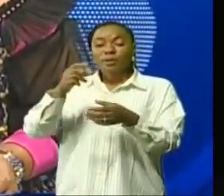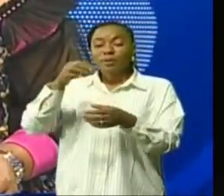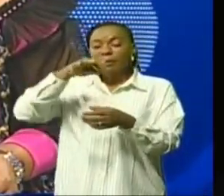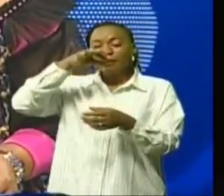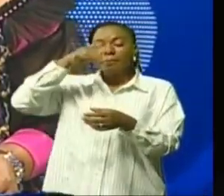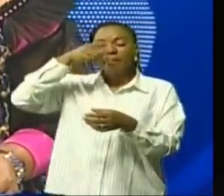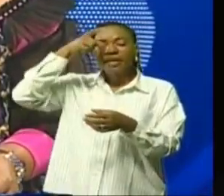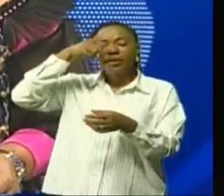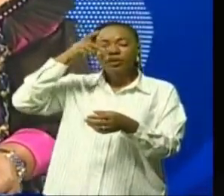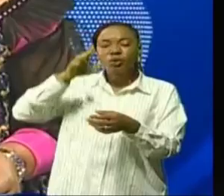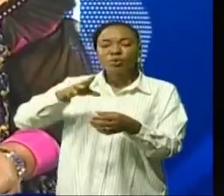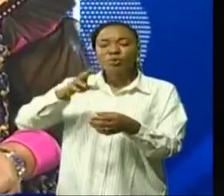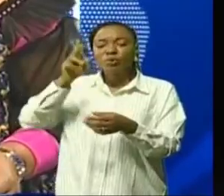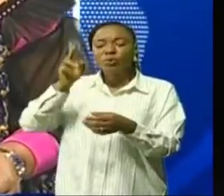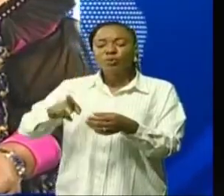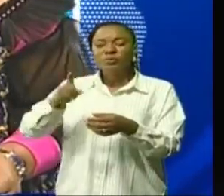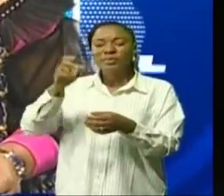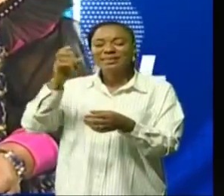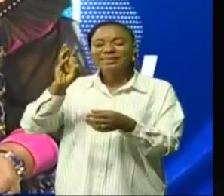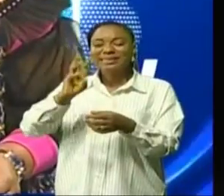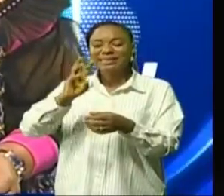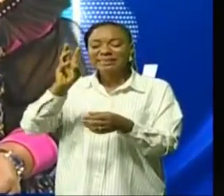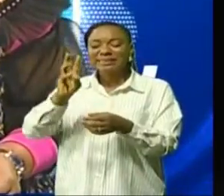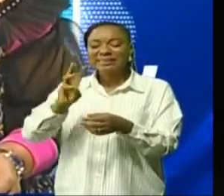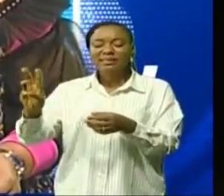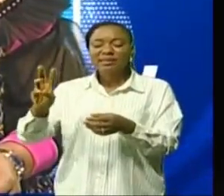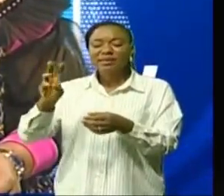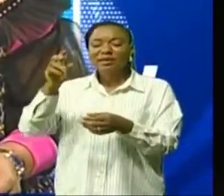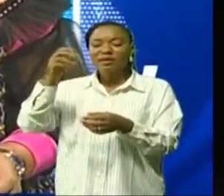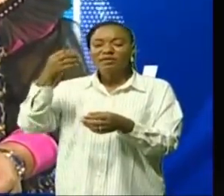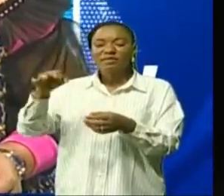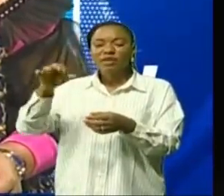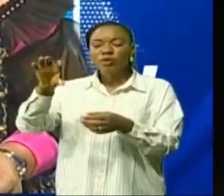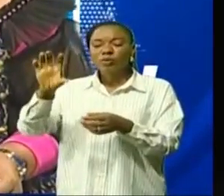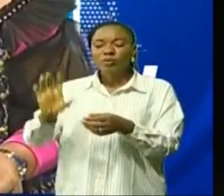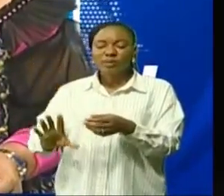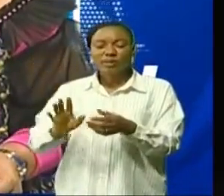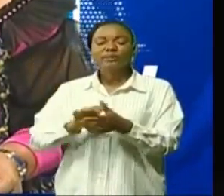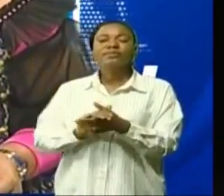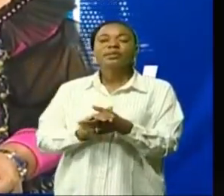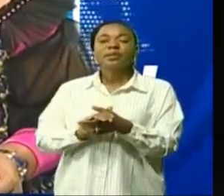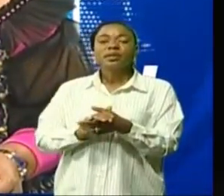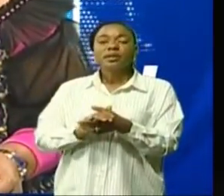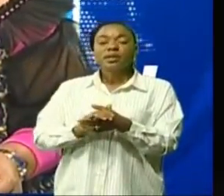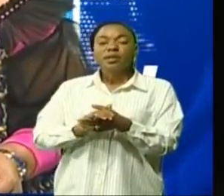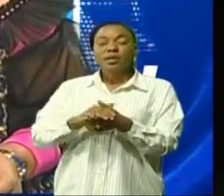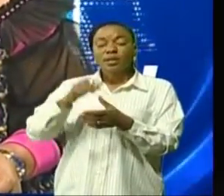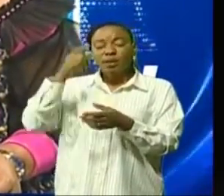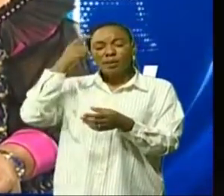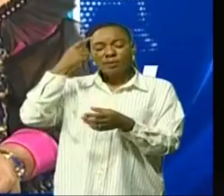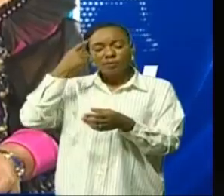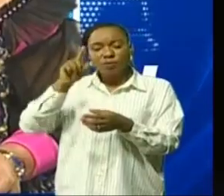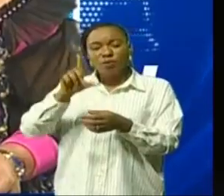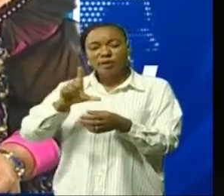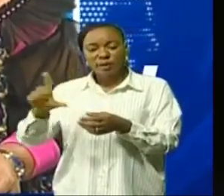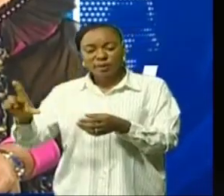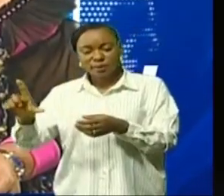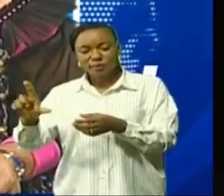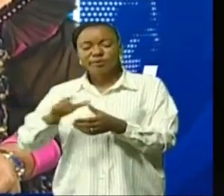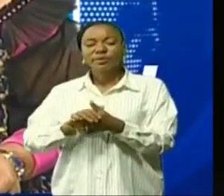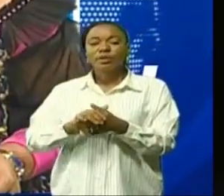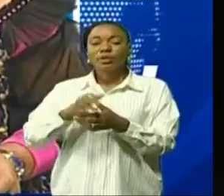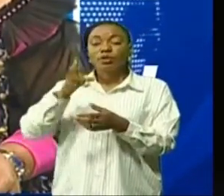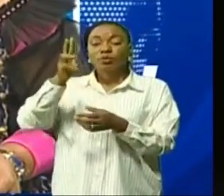Congolais, zone d'approvisionnement. Sud, essence, 3145 francs. Congolais, le litre. Gazelle,